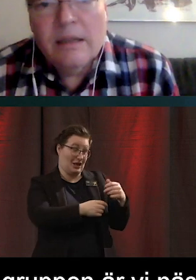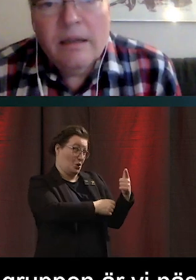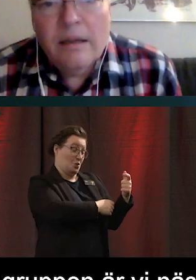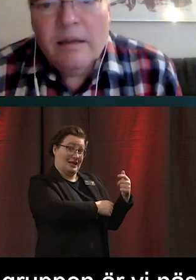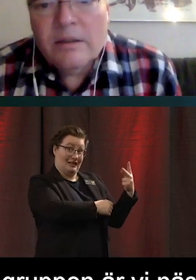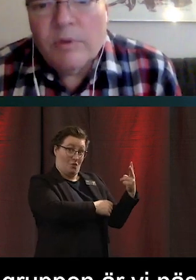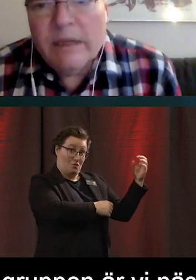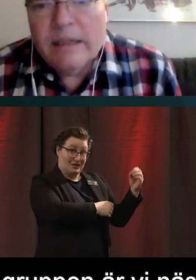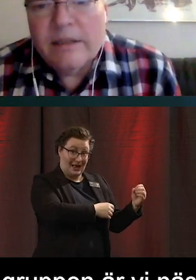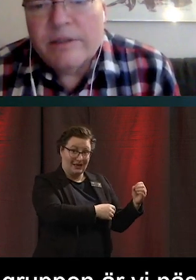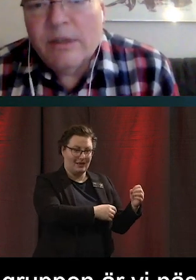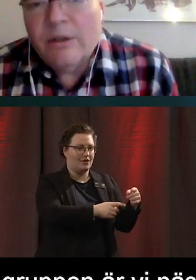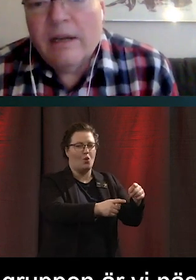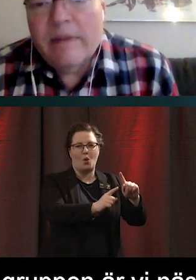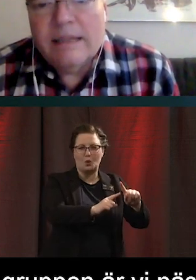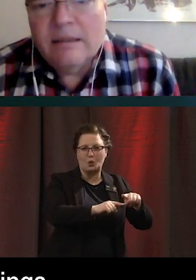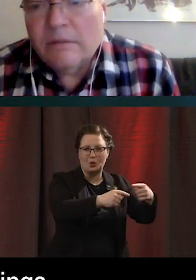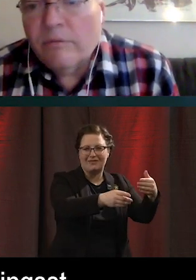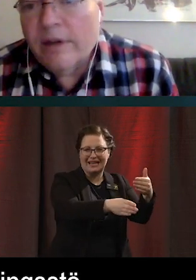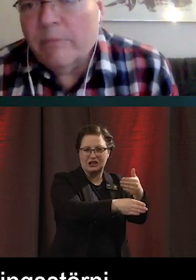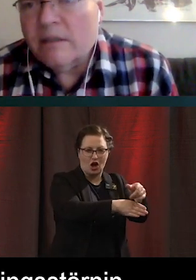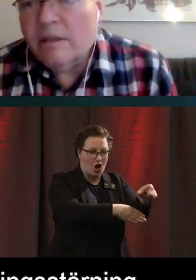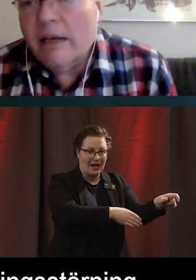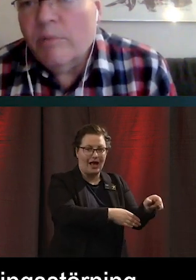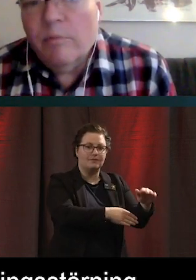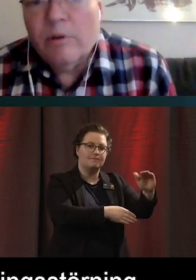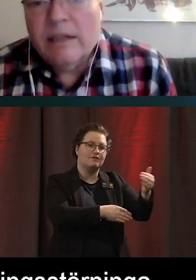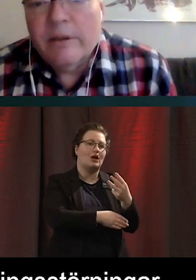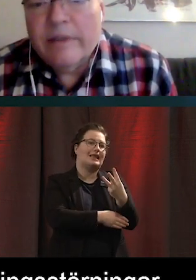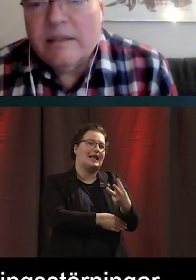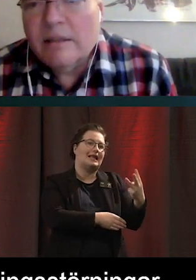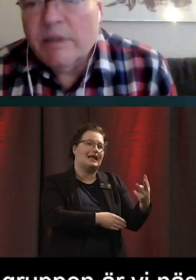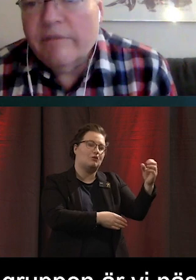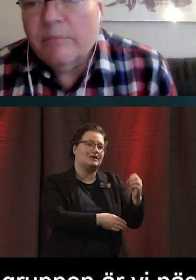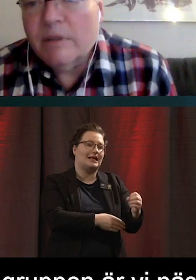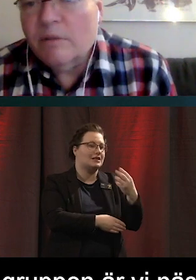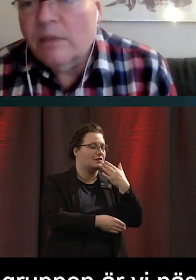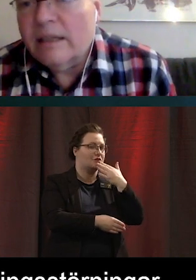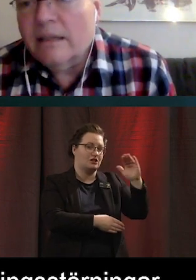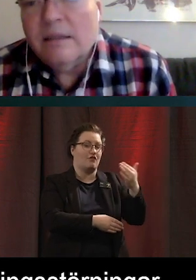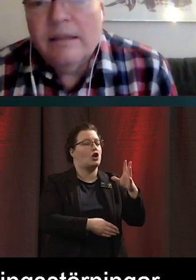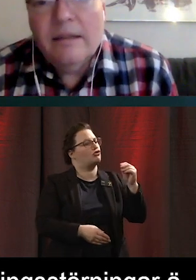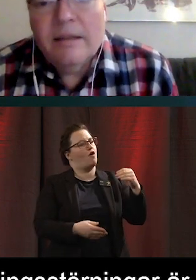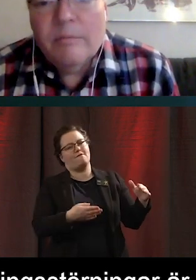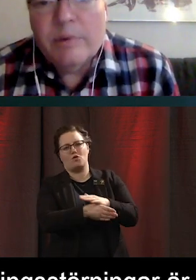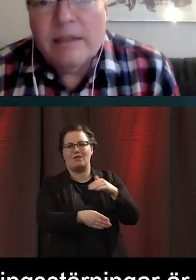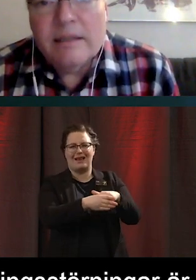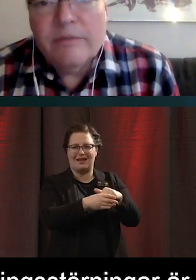som de blinda. Jag skulle kunna visa 50 sådana här bubblor till er och visa att det blir 50 olika